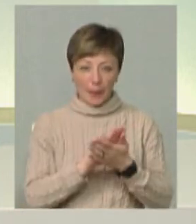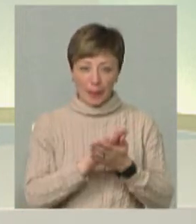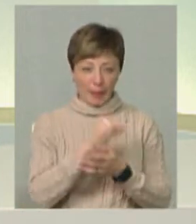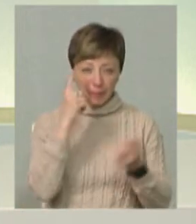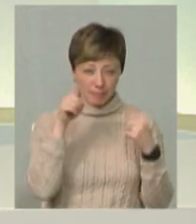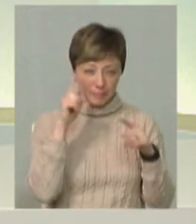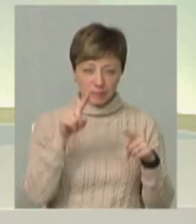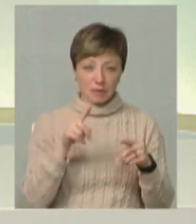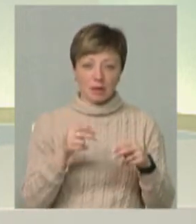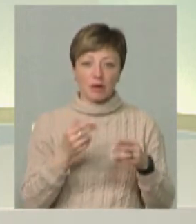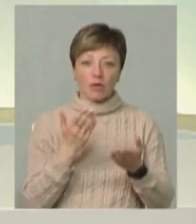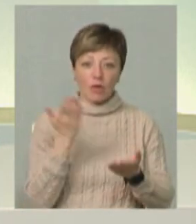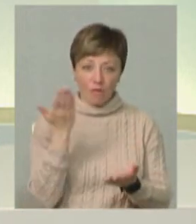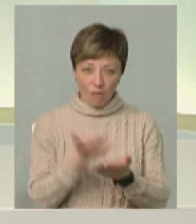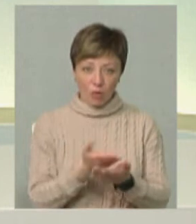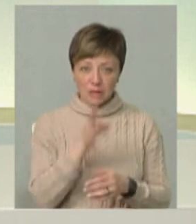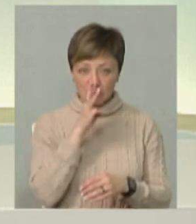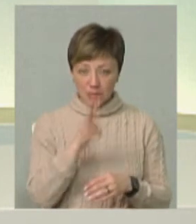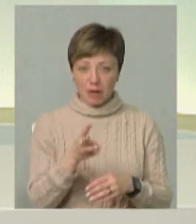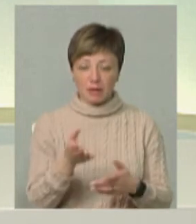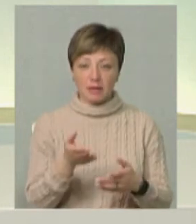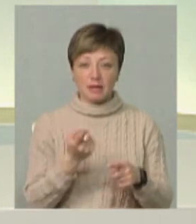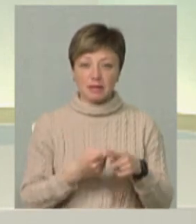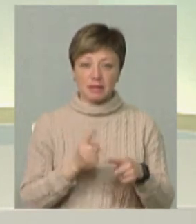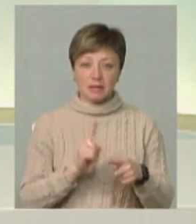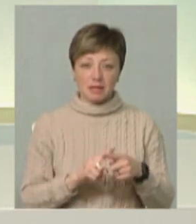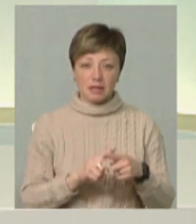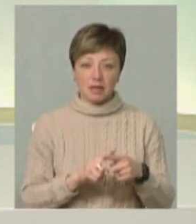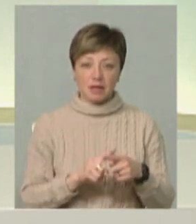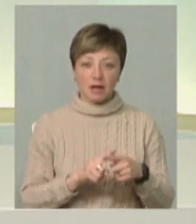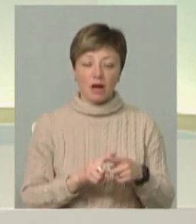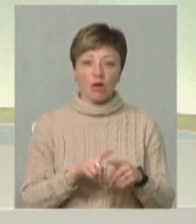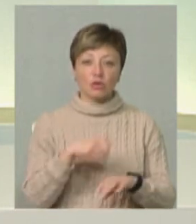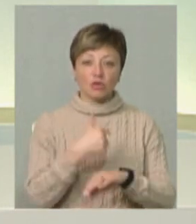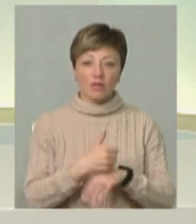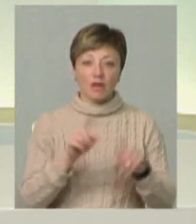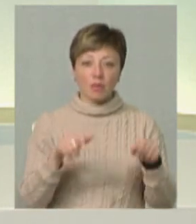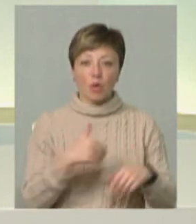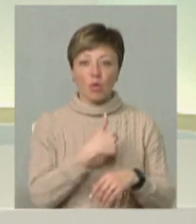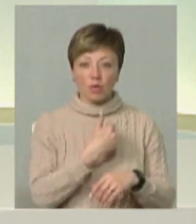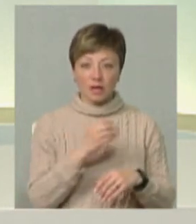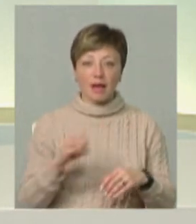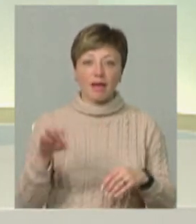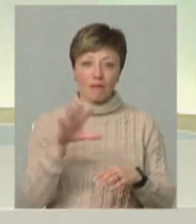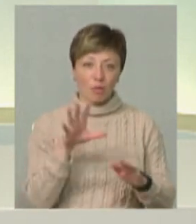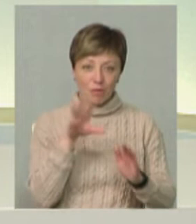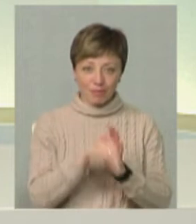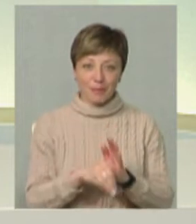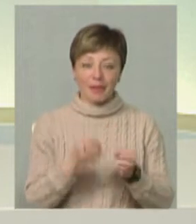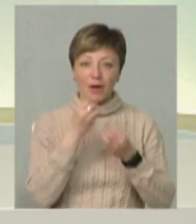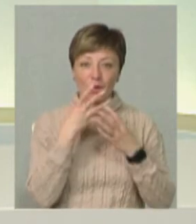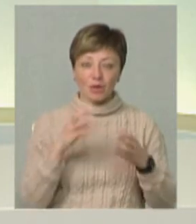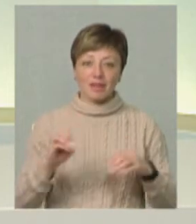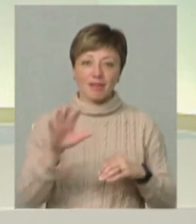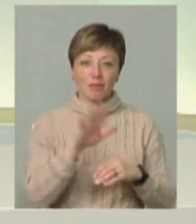придумував, ось тобі така зарплата. І це є основна вимога. Тому що сьогодні ми всі хочемо в Європу йти, бо там хороші